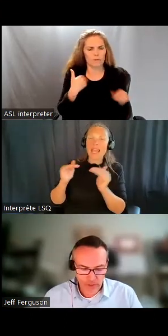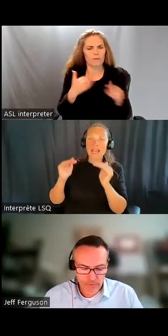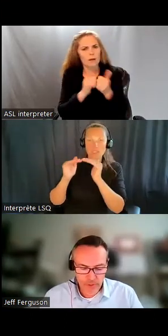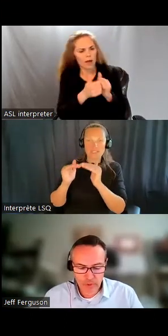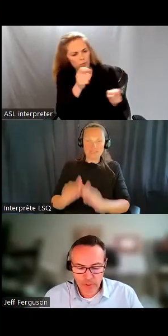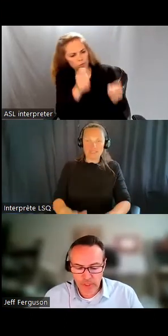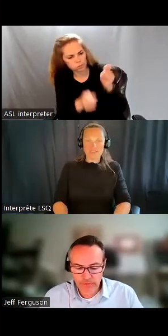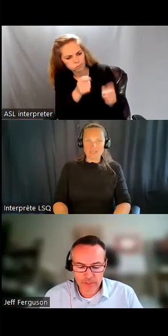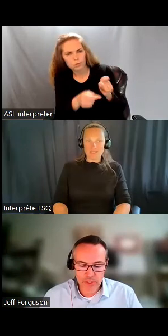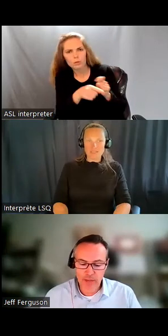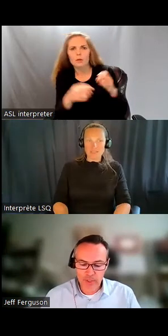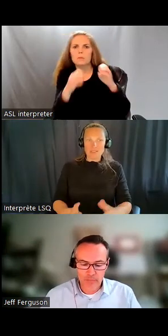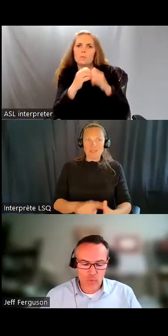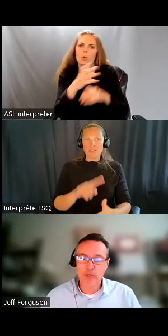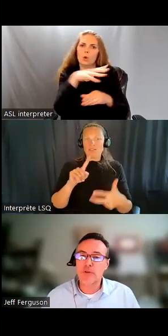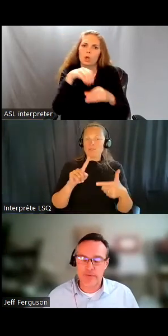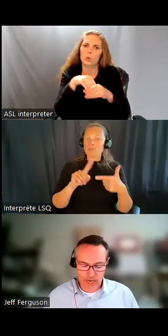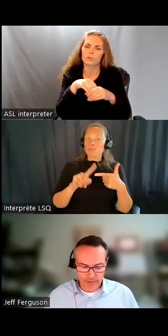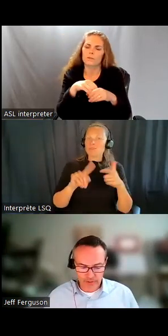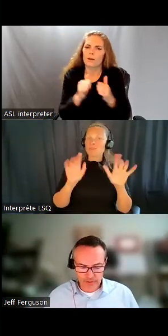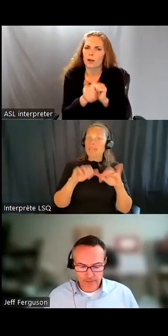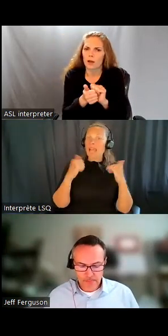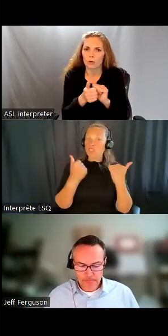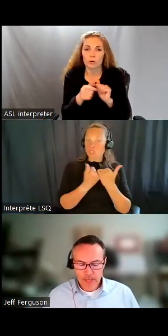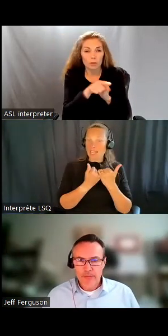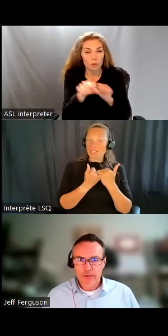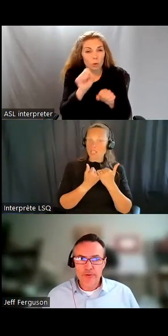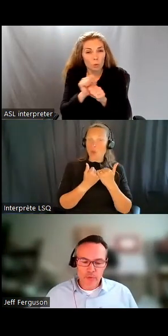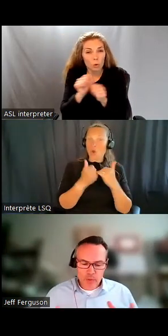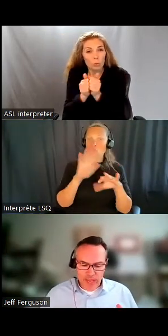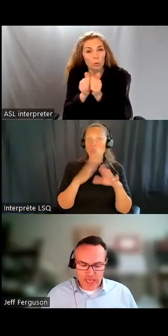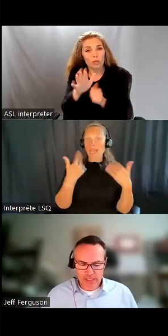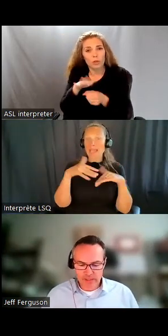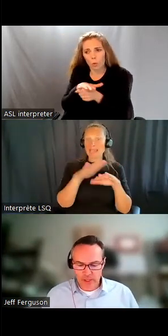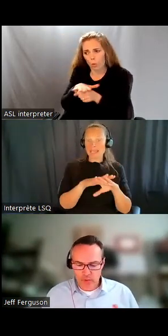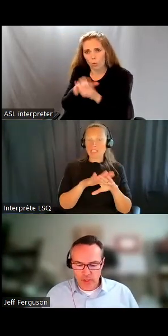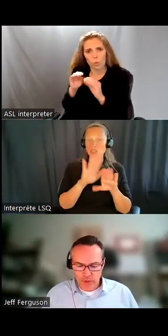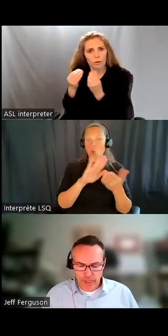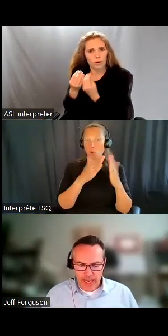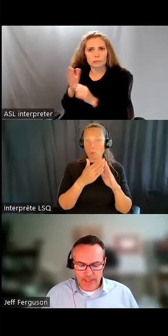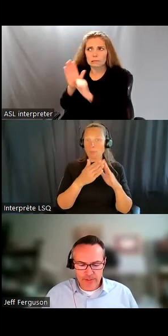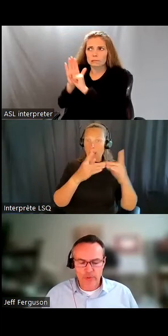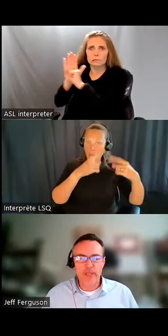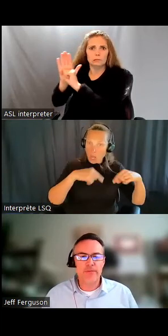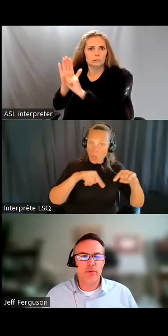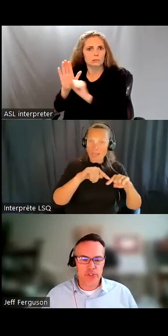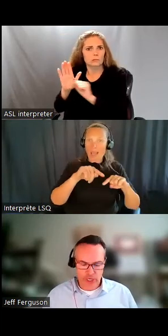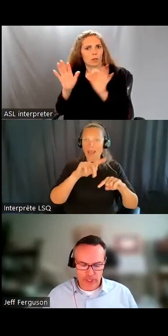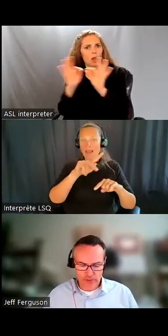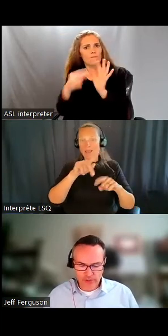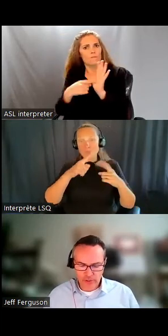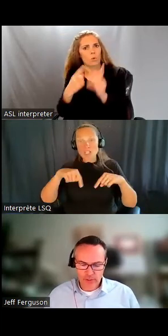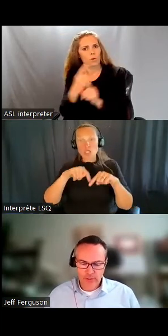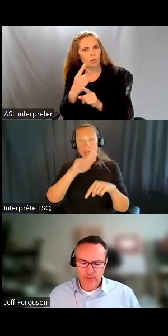Travailler avec l'association d'intégration communautaire locale, régionale, provinciale. Il y a trois moyens